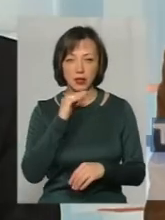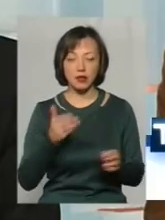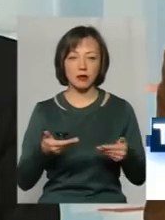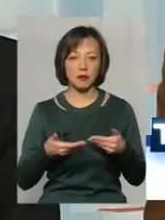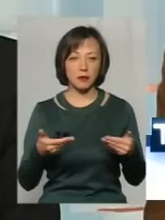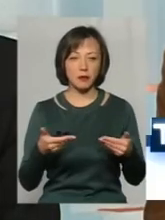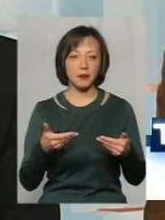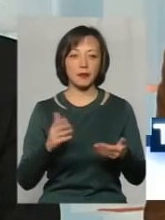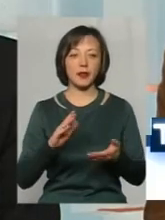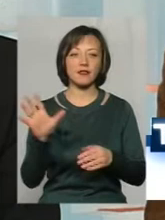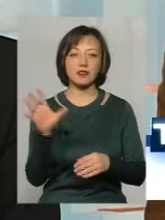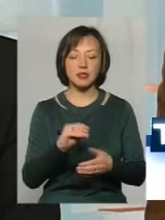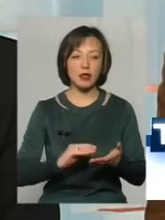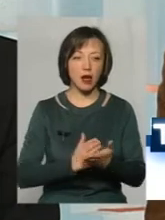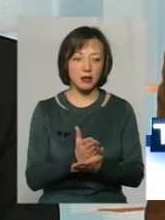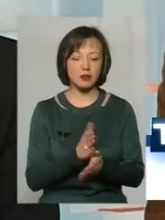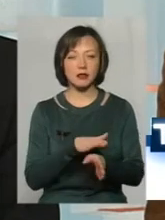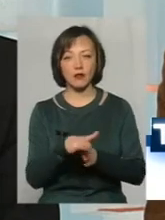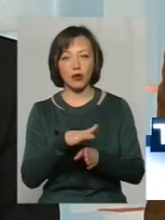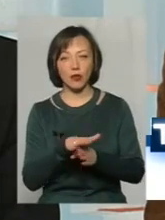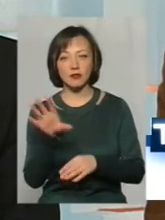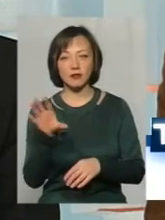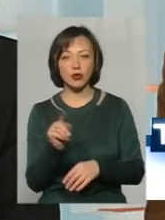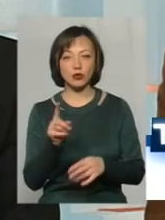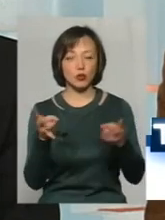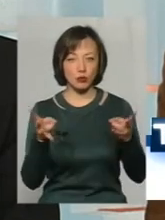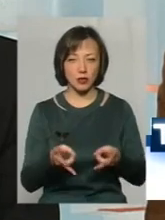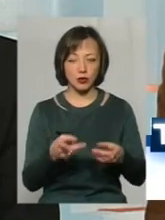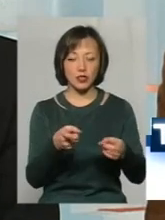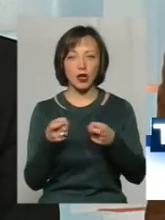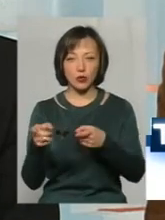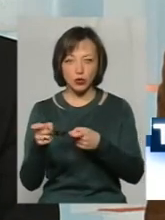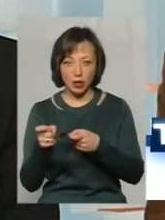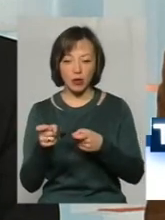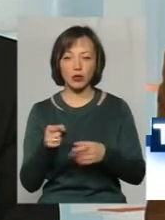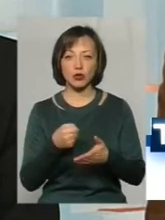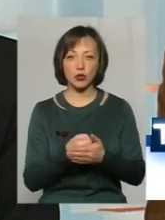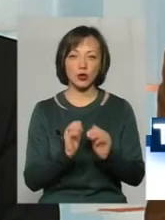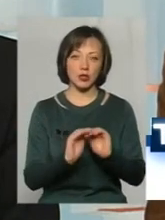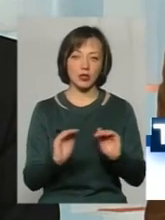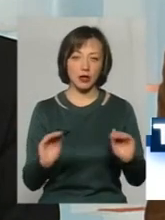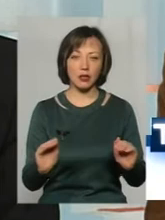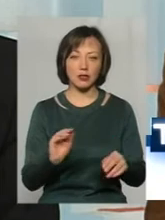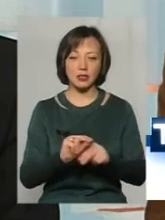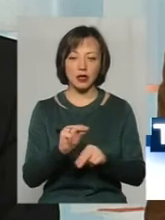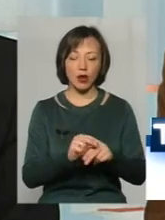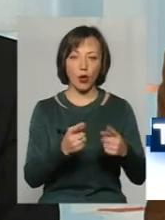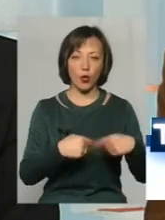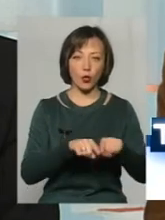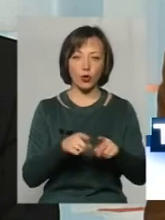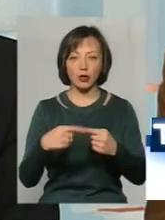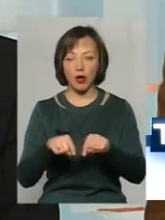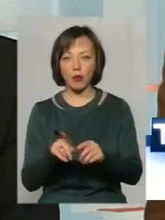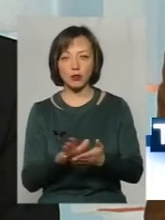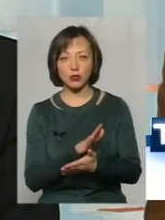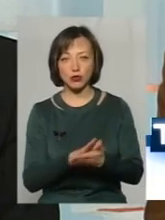якісні всі, виконують все, що необхідно. Залучають до дітей, до занять в гуртках, що